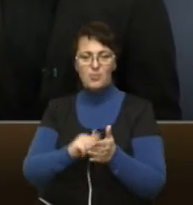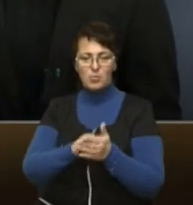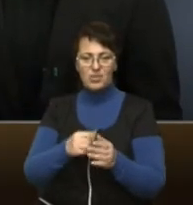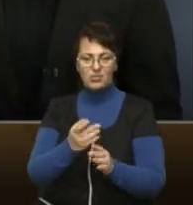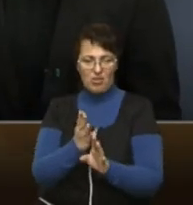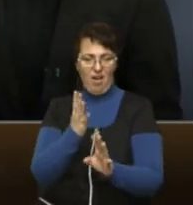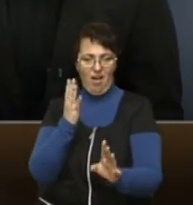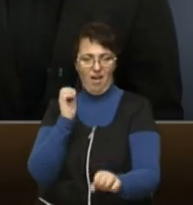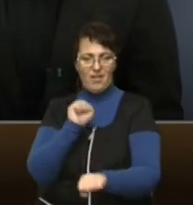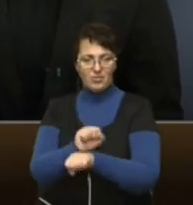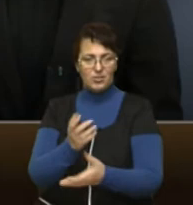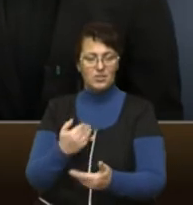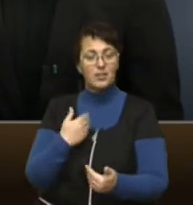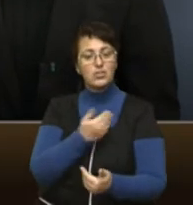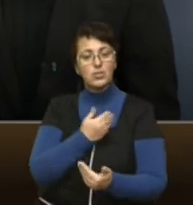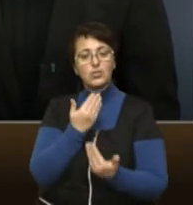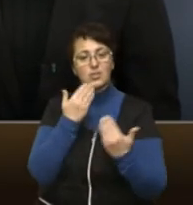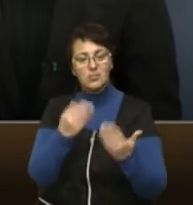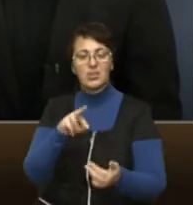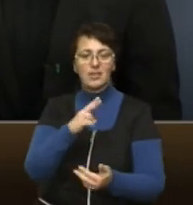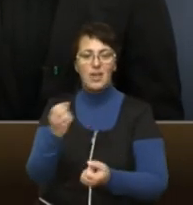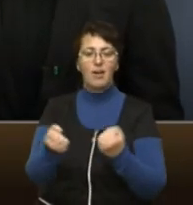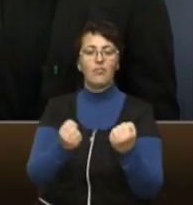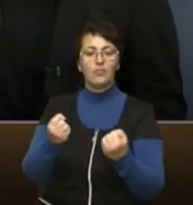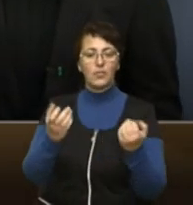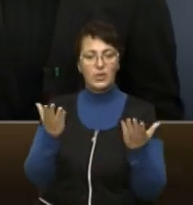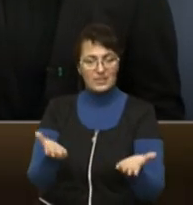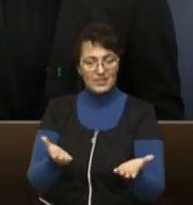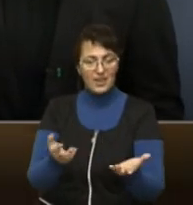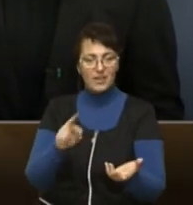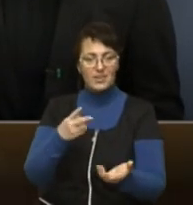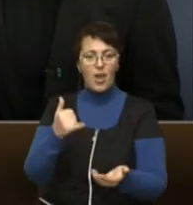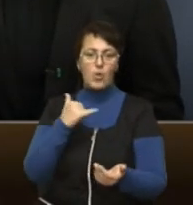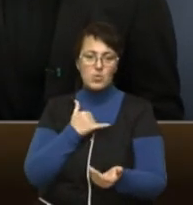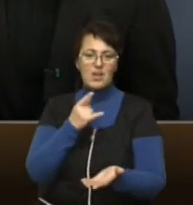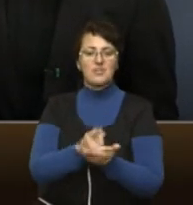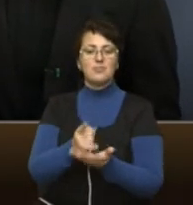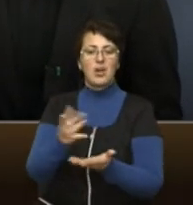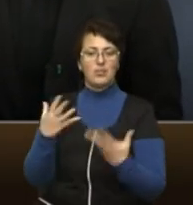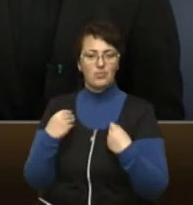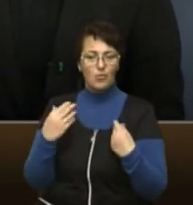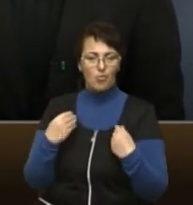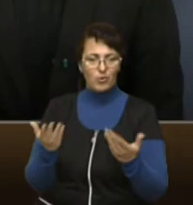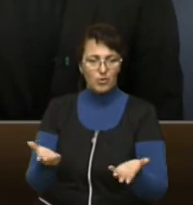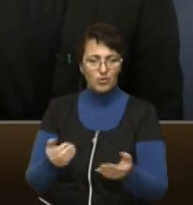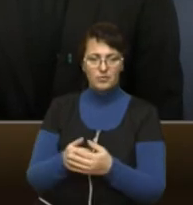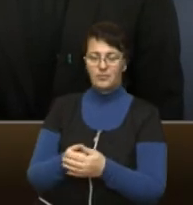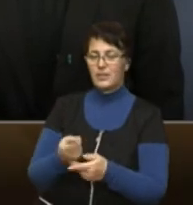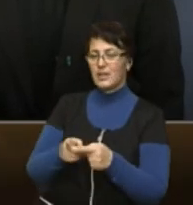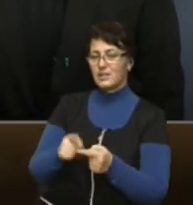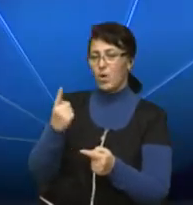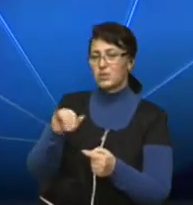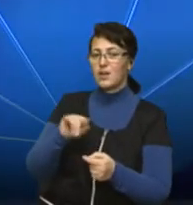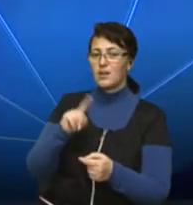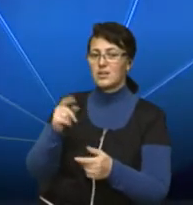записати не як юриста, не як адвоката, а як водія. Так, от як у нас з паркінгом у Львові? Ви знаєте, це, напевно, одна з причин,